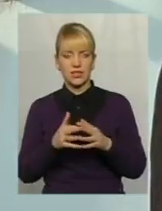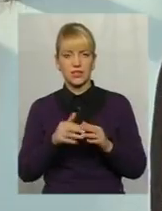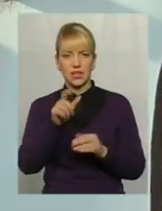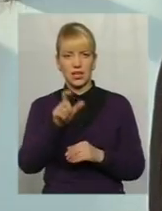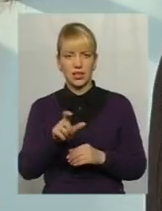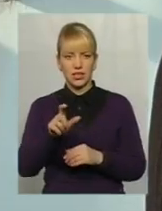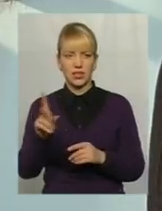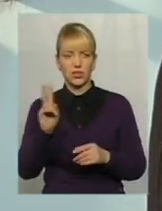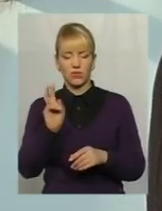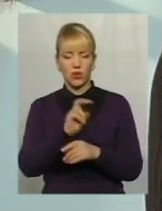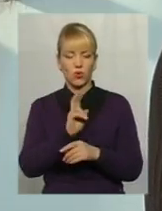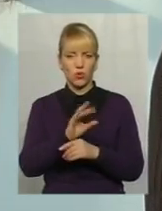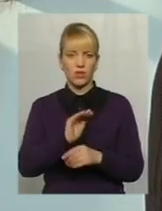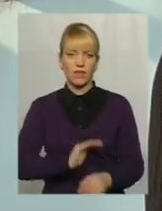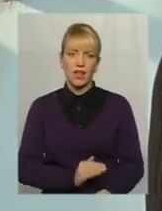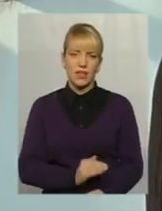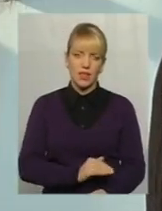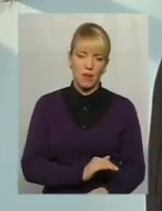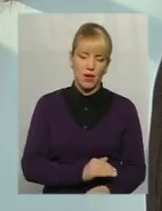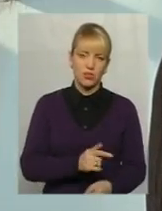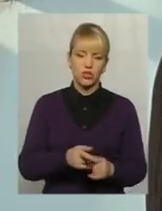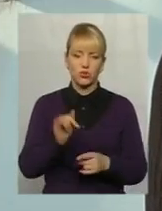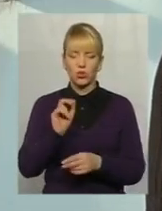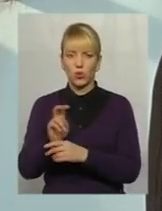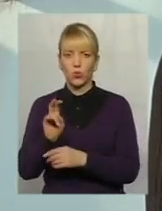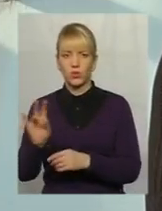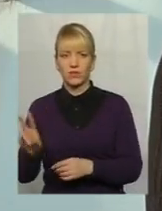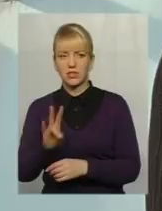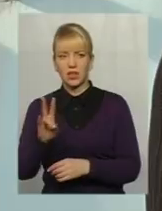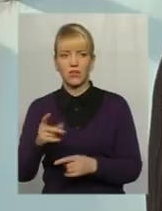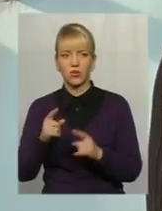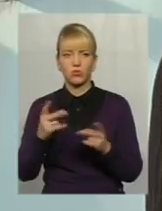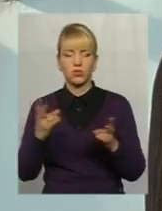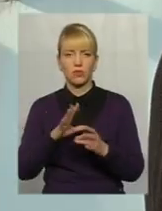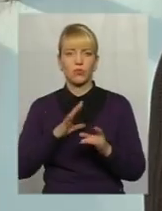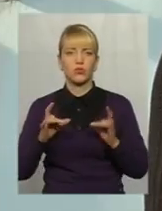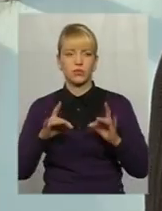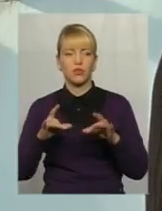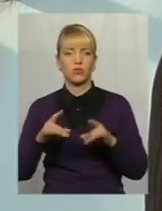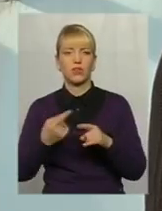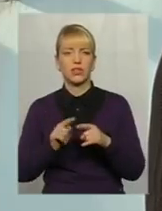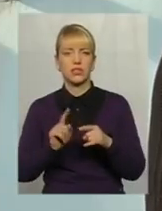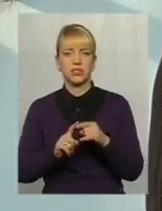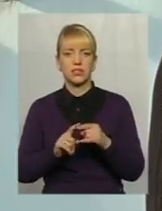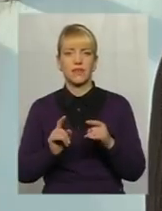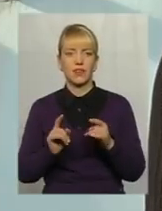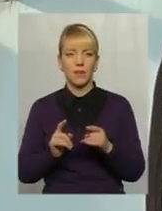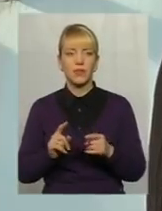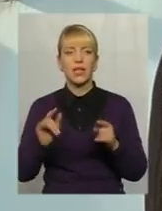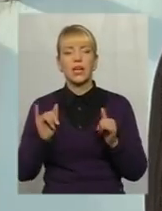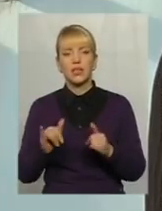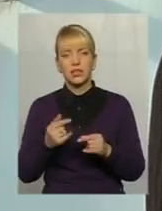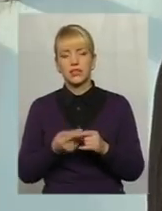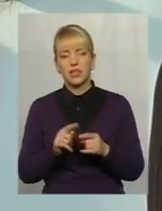він ходив і на панч, він не ходив в церкву, тому що потрібно було святкувати ці свята. Тому що церква